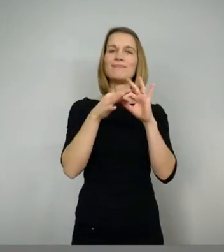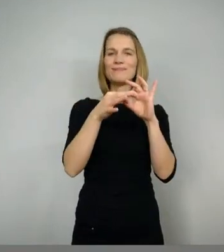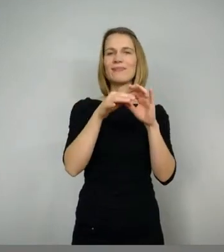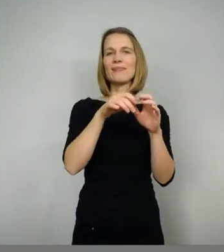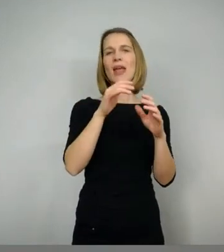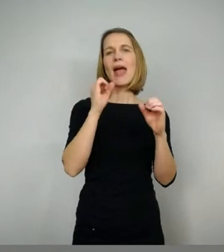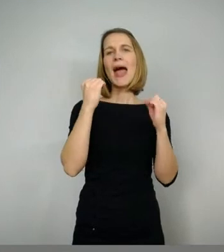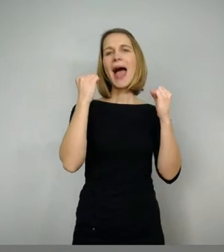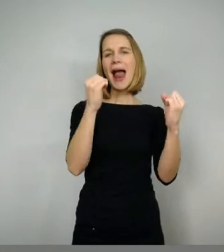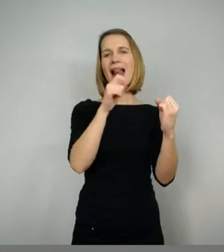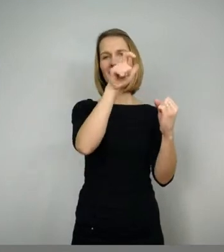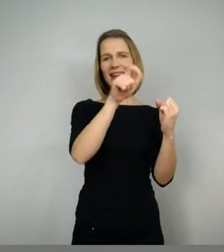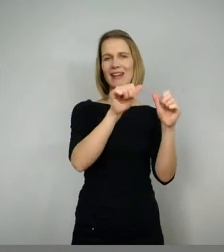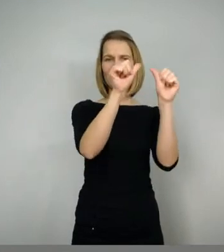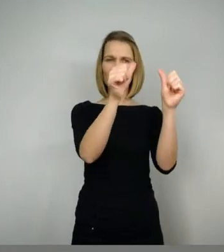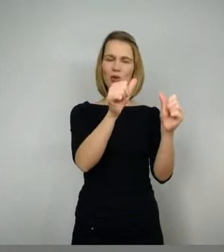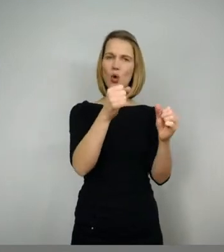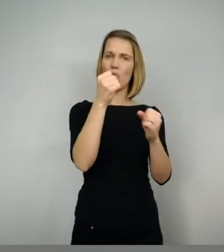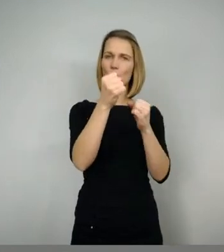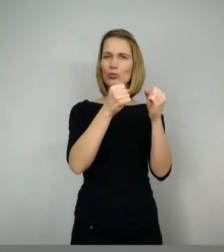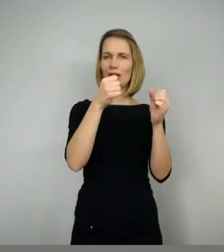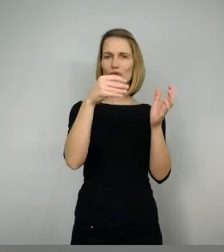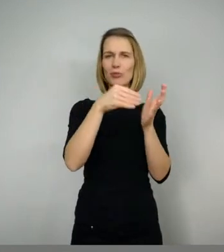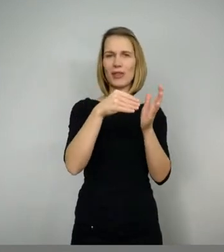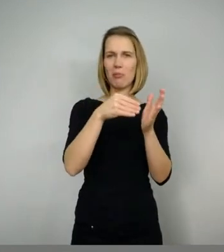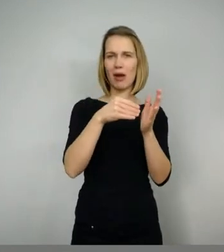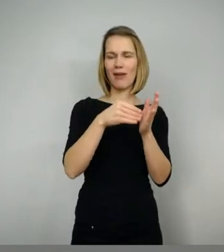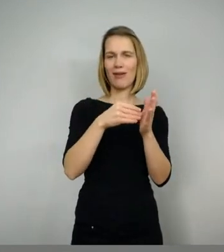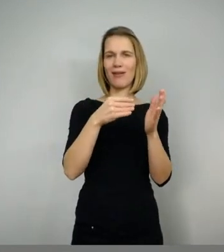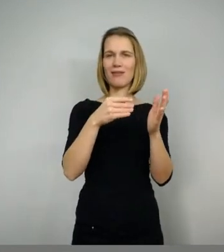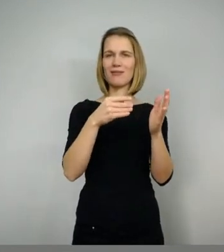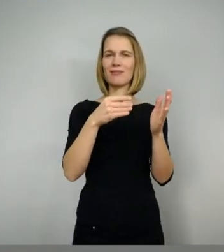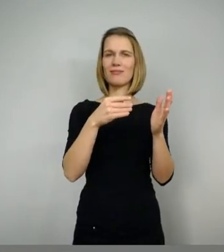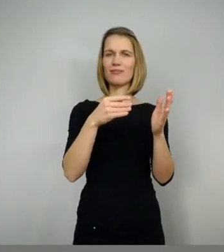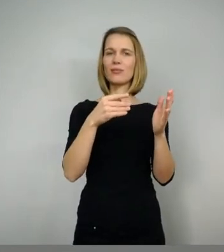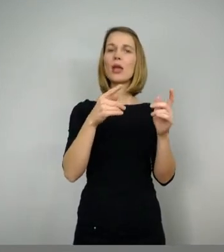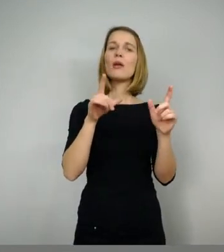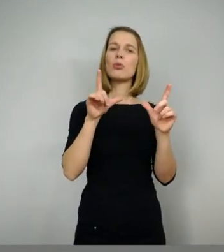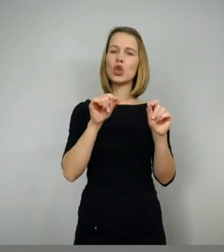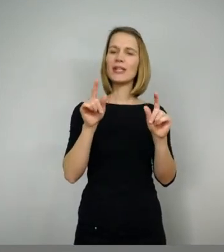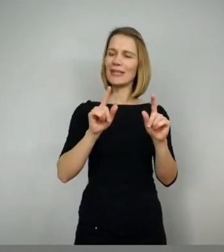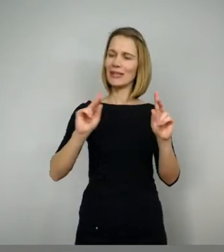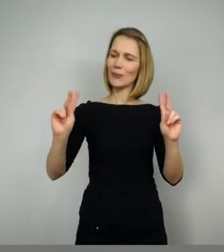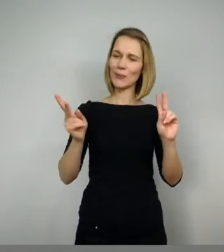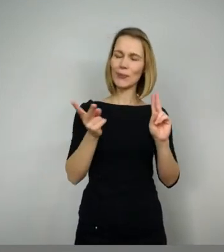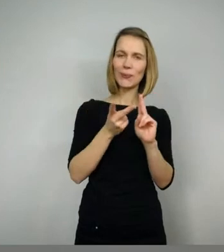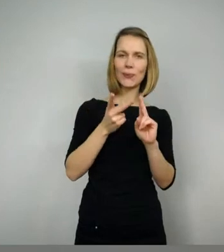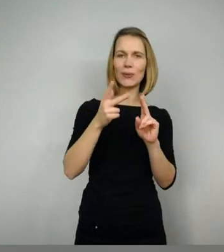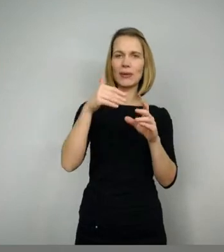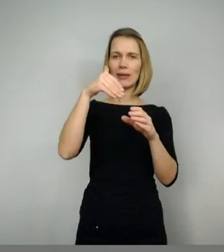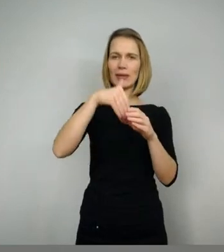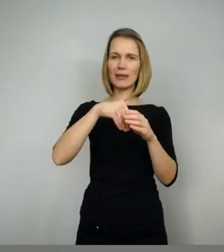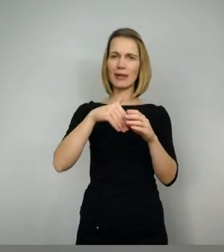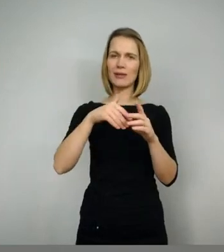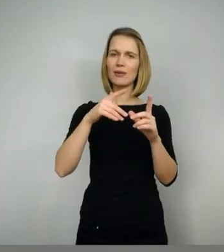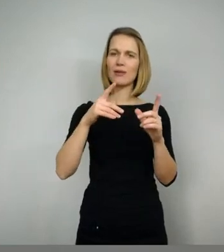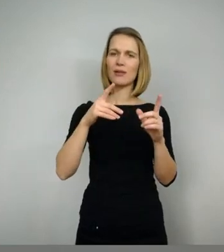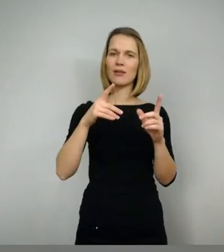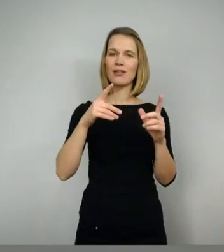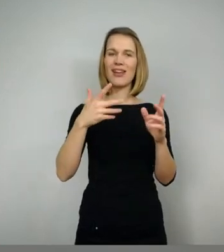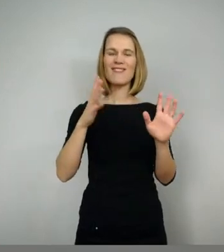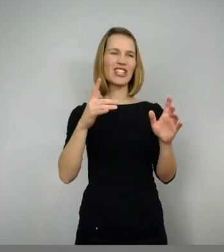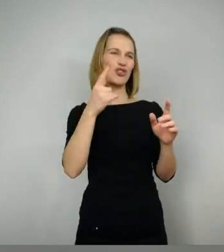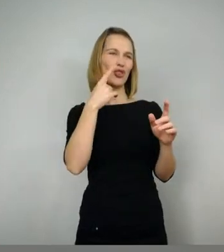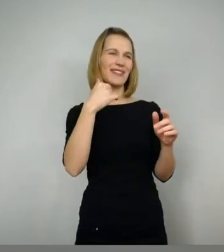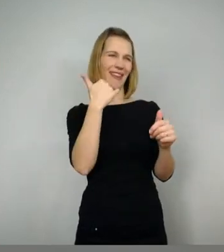und nicht so sehr eine Stofftradition auszumachen zwischen den verschiedenen Traditionen. Sonst wäre es ja auch wahrscheinlich zu langweilig, ne? Also wenn der Held jetzt komplett